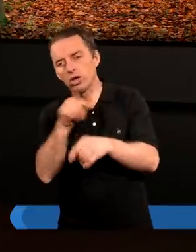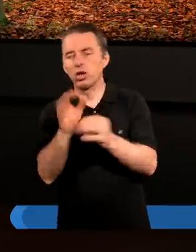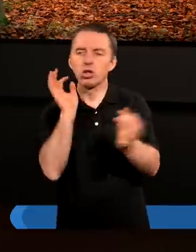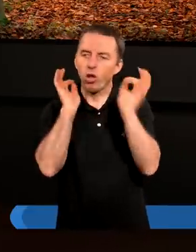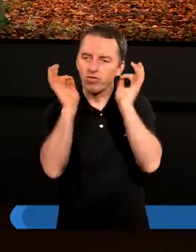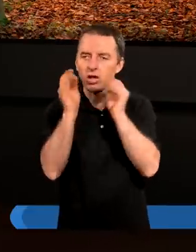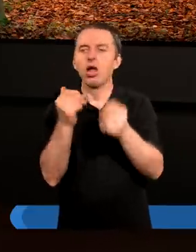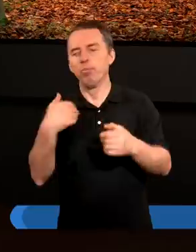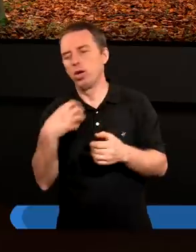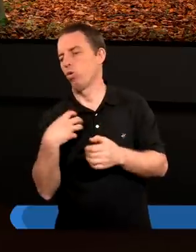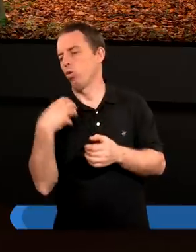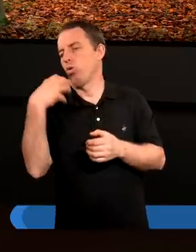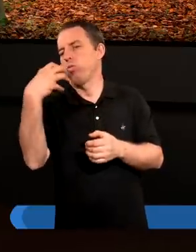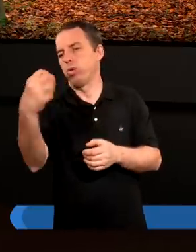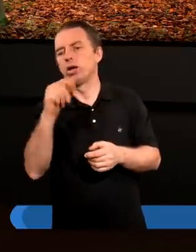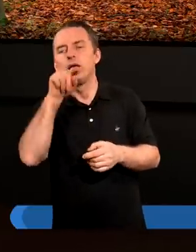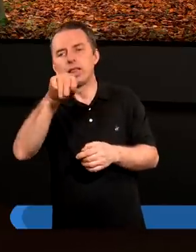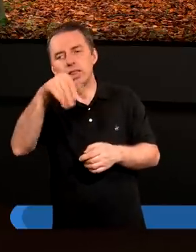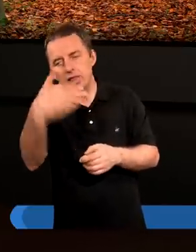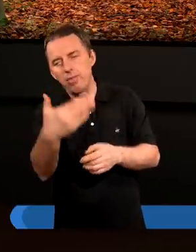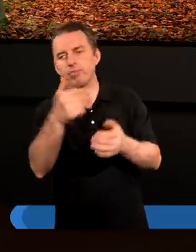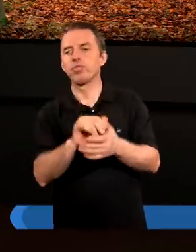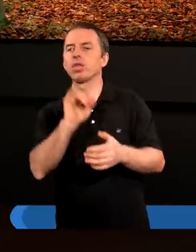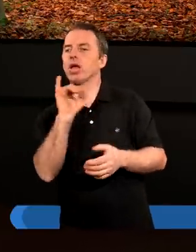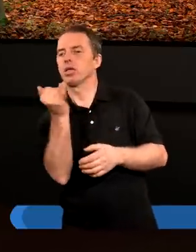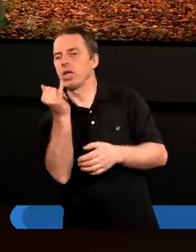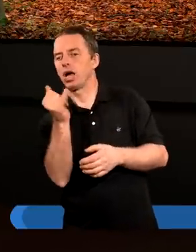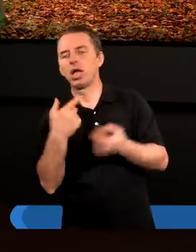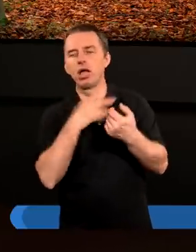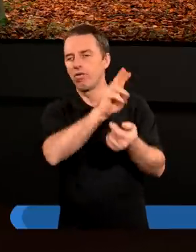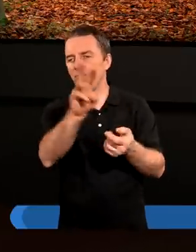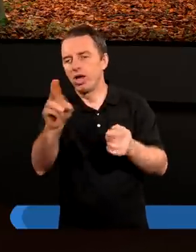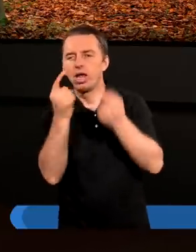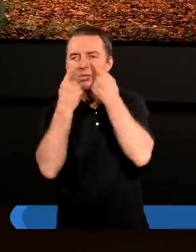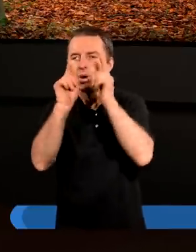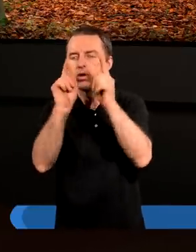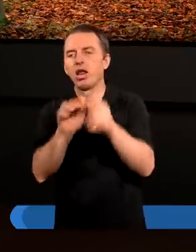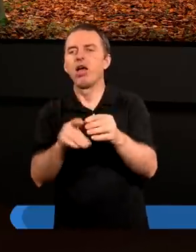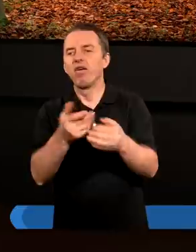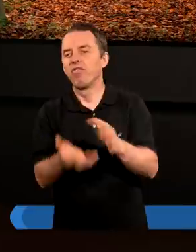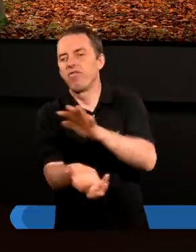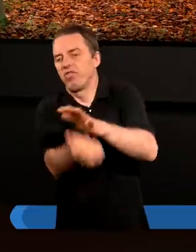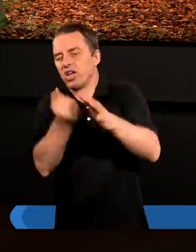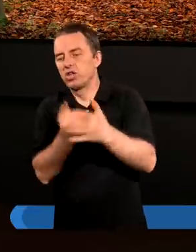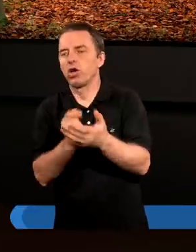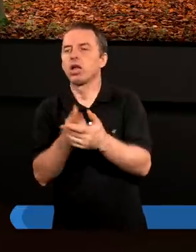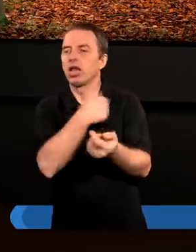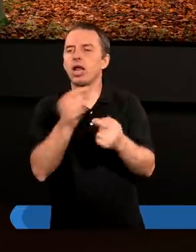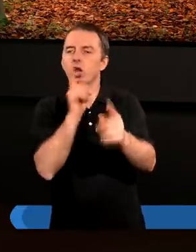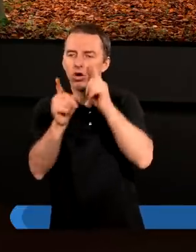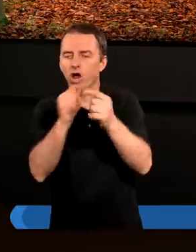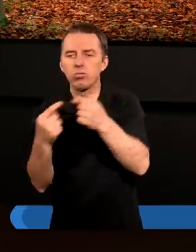dowiedzieli i byli ubogaceni tym, jakie wy spostrzeżenia wyciągacie z tych naszych rozmów i